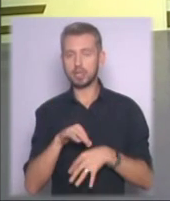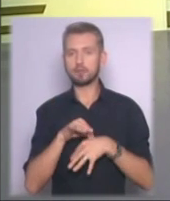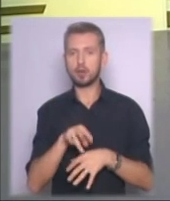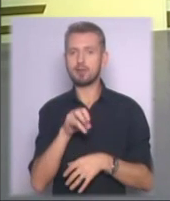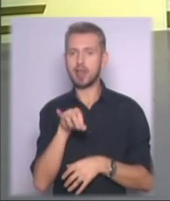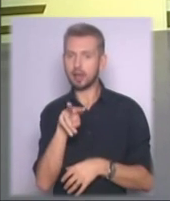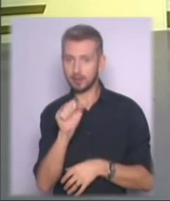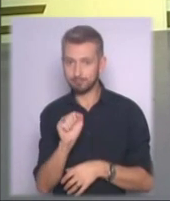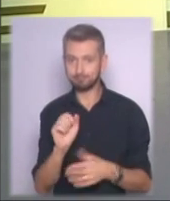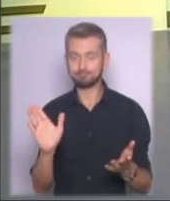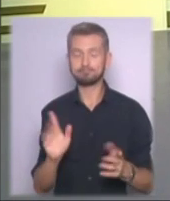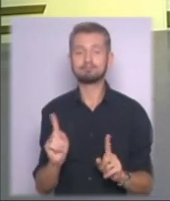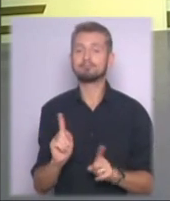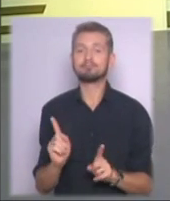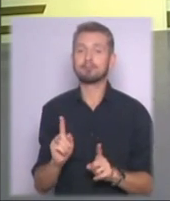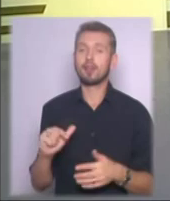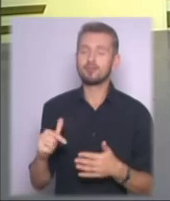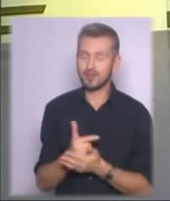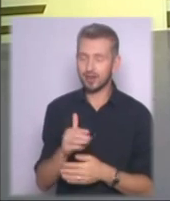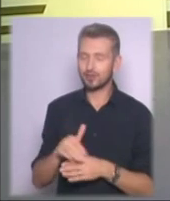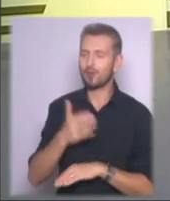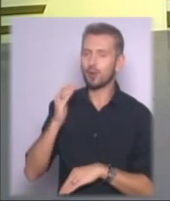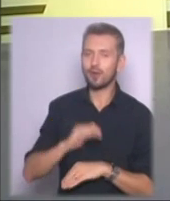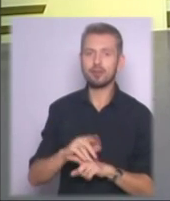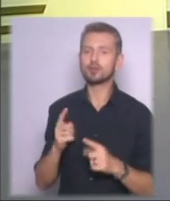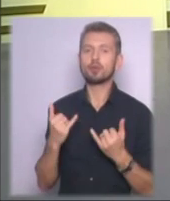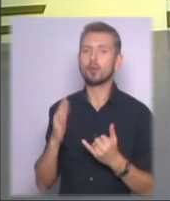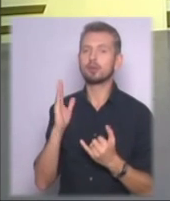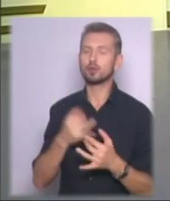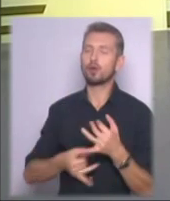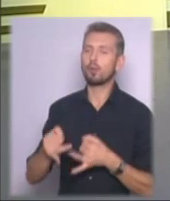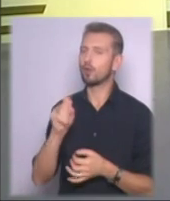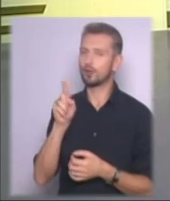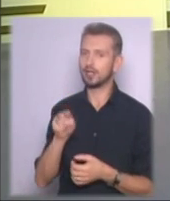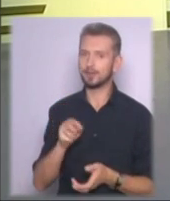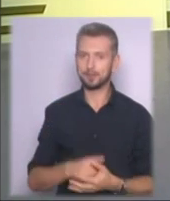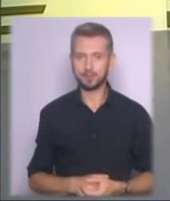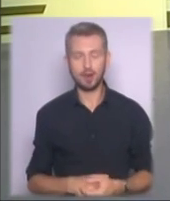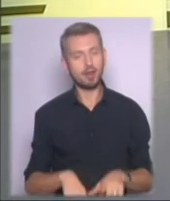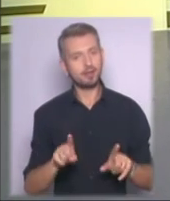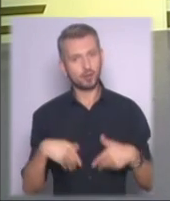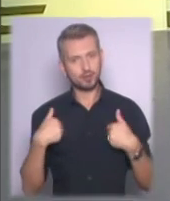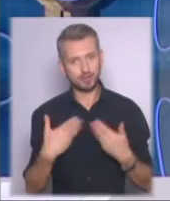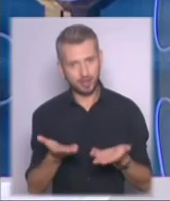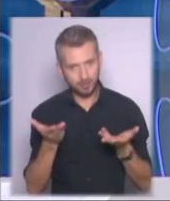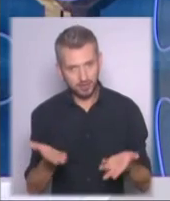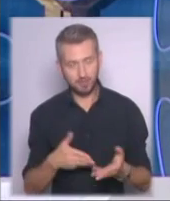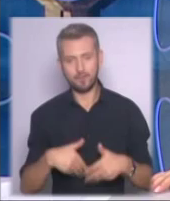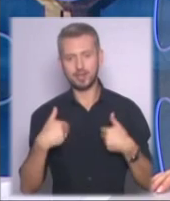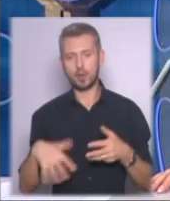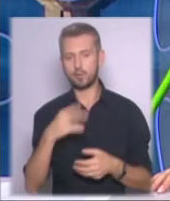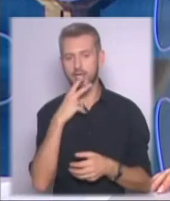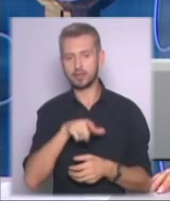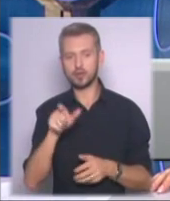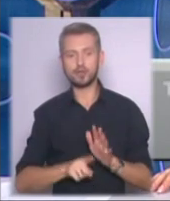Мамедова. Лили, щораз тобі доброго вечора. Що сьогодні будете обговорювати? Також вітаю тебе, Лена, вітаю всіх глядачів. Ми